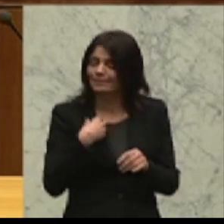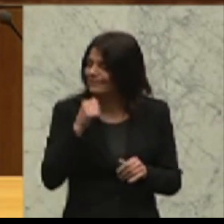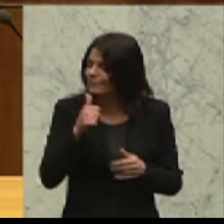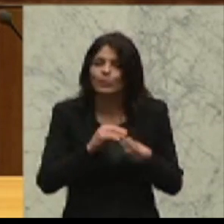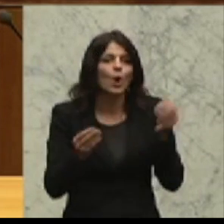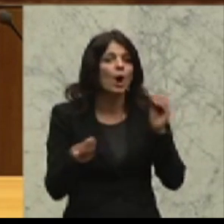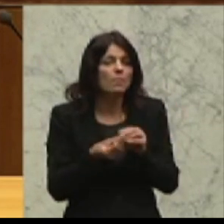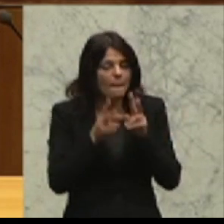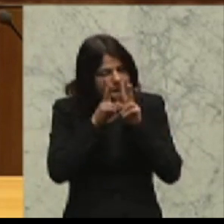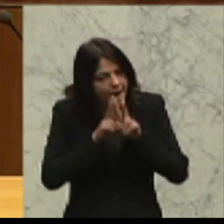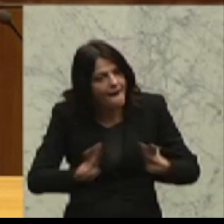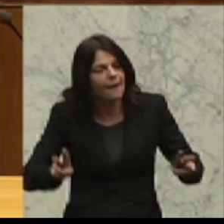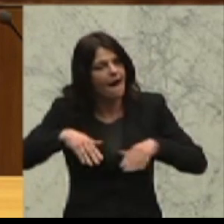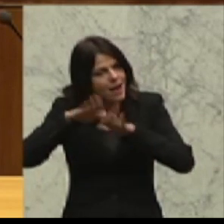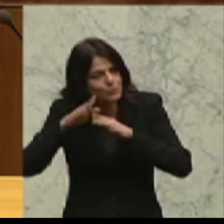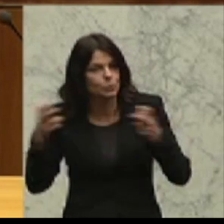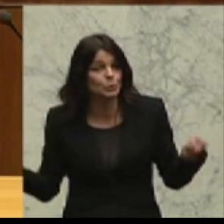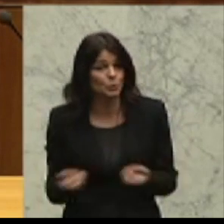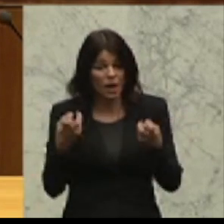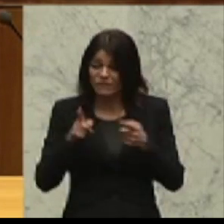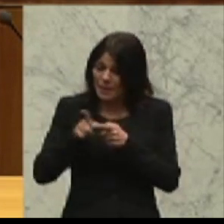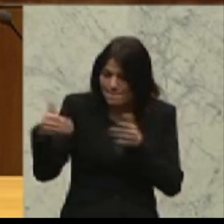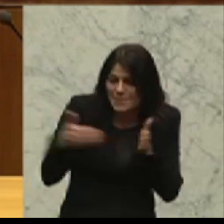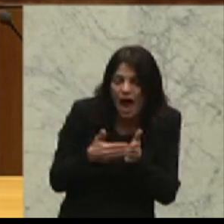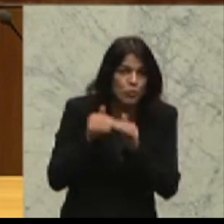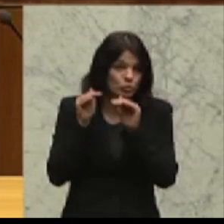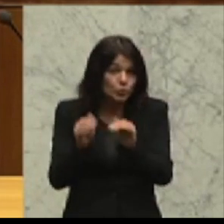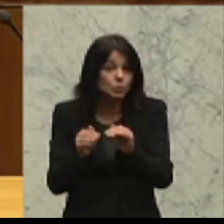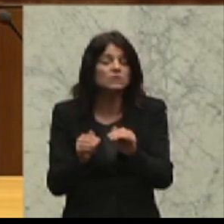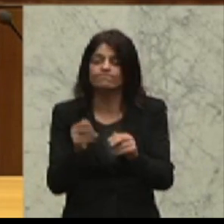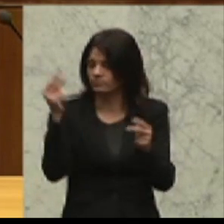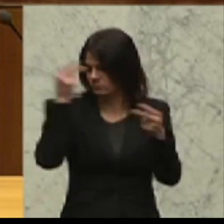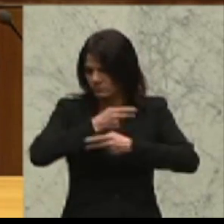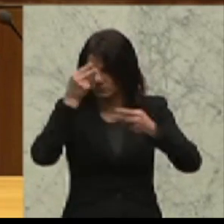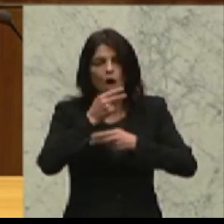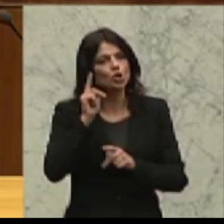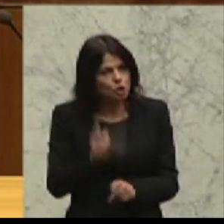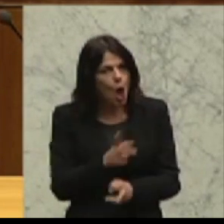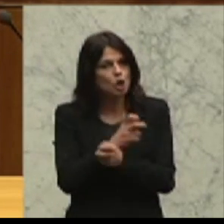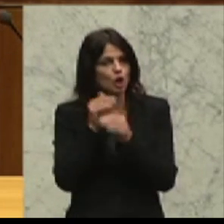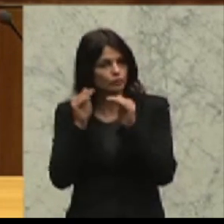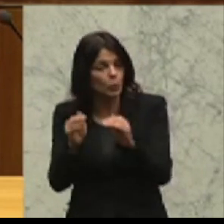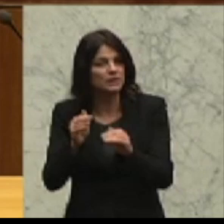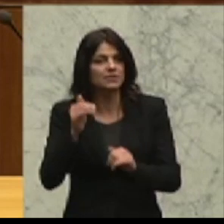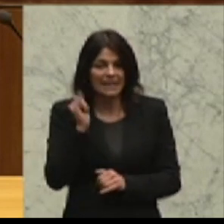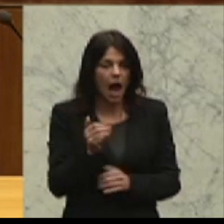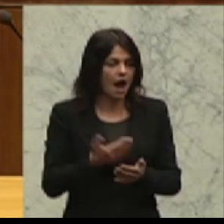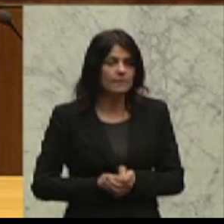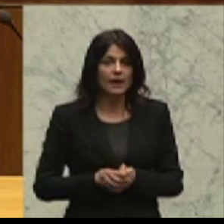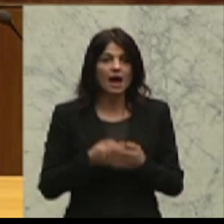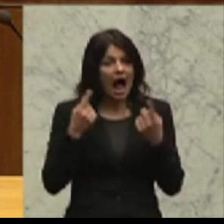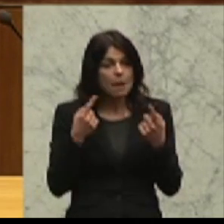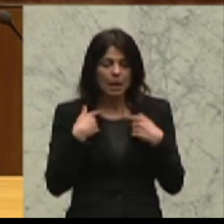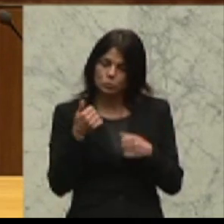ehrliche Asylsuchende, sofern sie Schutz benötigen, natürlich diesen Schutz in Österreich erhalten sollen. Wir müssen daher in einer Entwicklung, wo